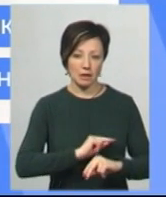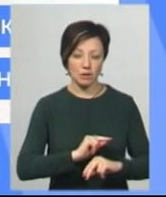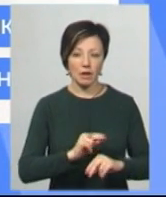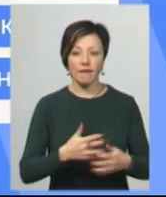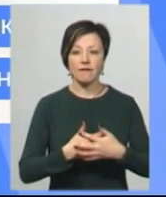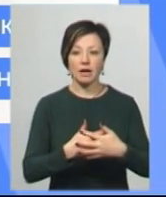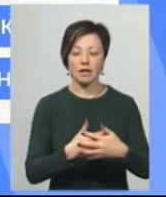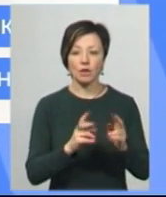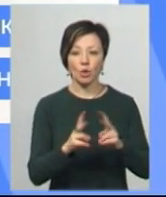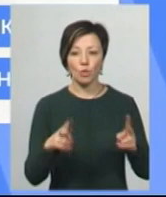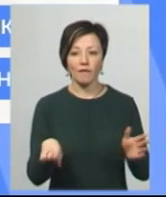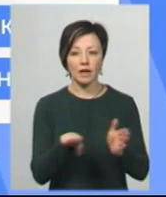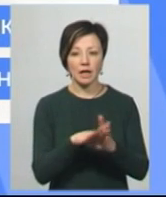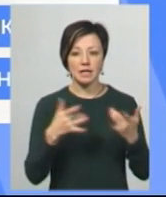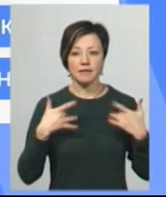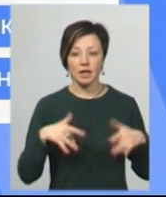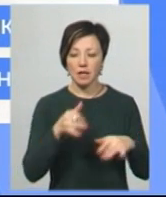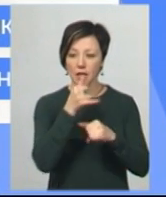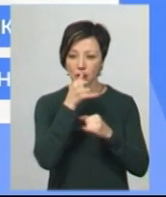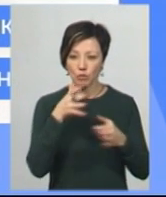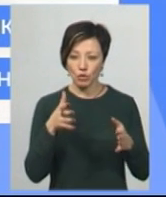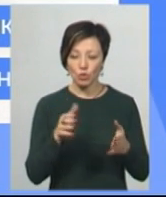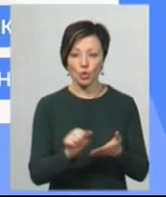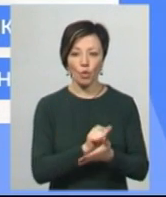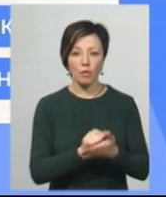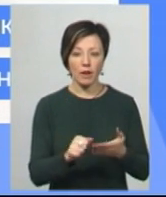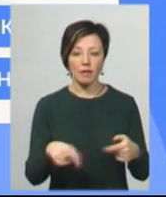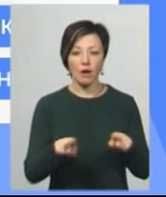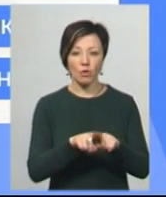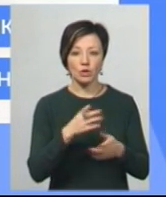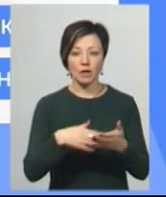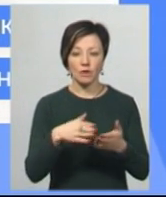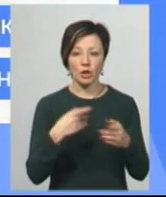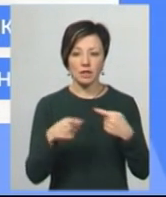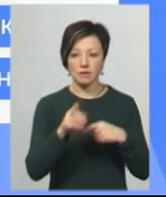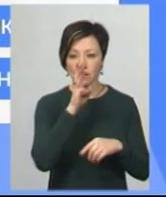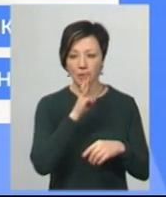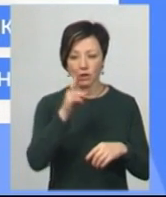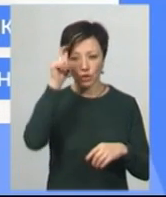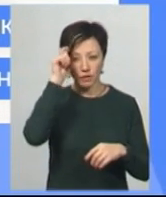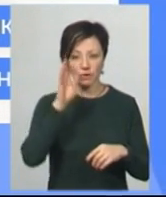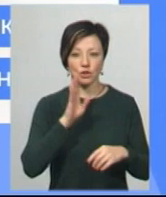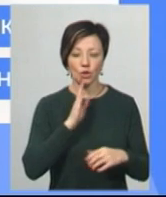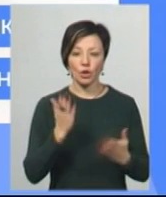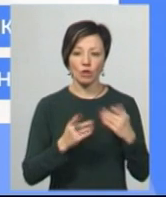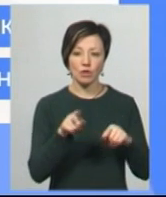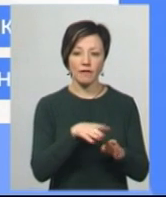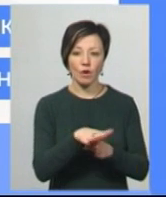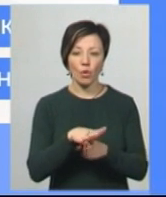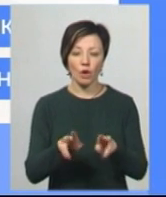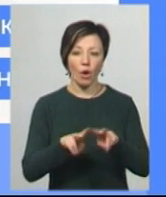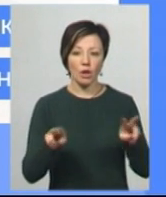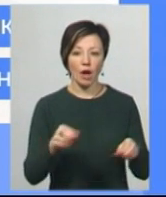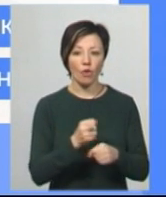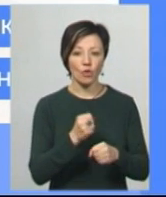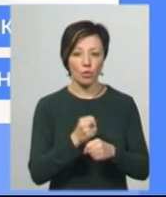Вагітних і тих, хто в декреті, звільнити не зможуть. Документ також ліквідовує різницю у зарплаті чоловіків і жінок, якщо ті виконують однакову